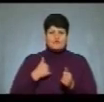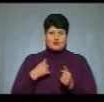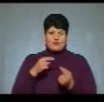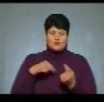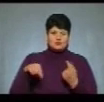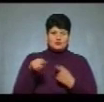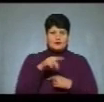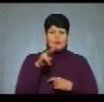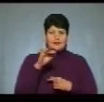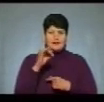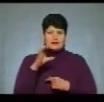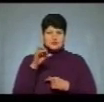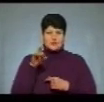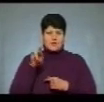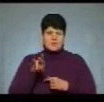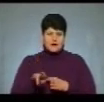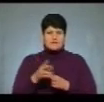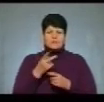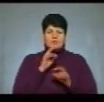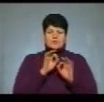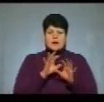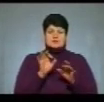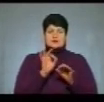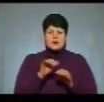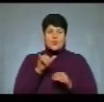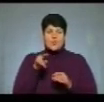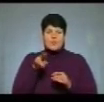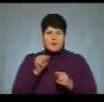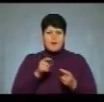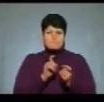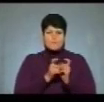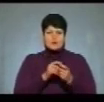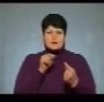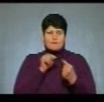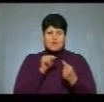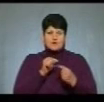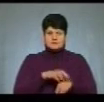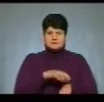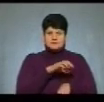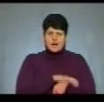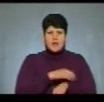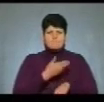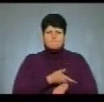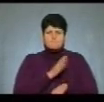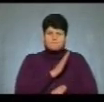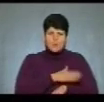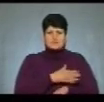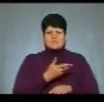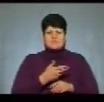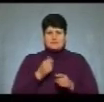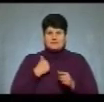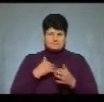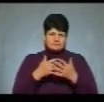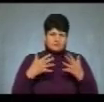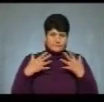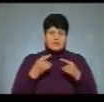автор розповідає про діяльність підрозділів УПА проти німецького та радянського режимів і польського підпілля. За словами автора, він написав цю